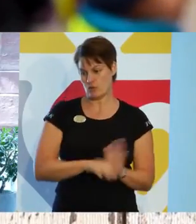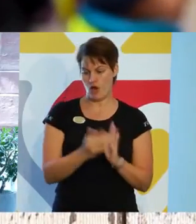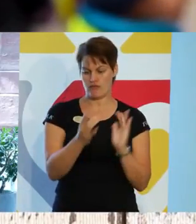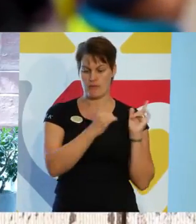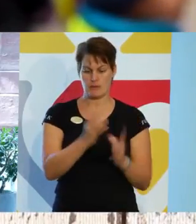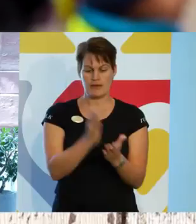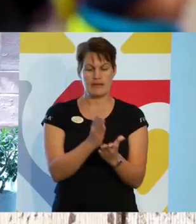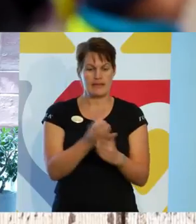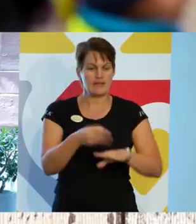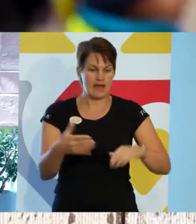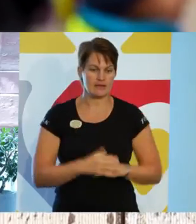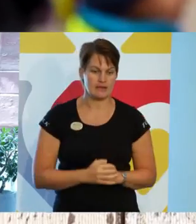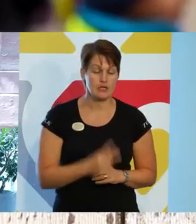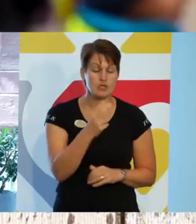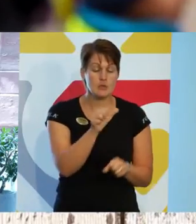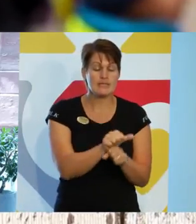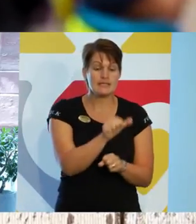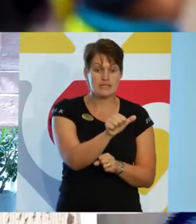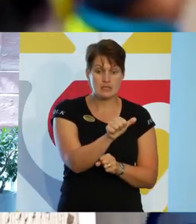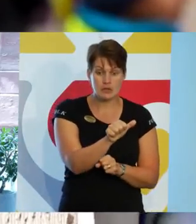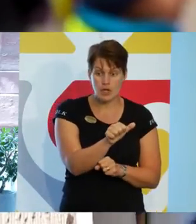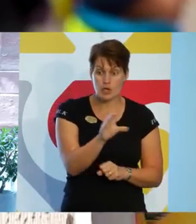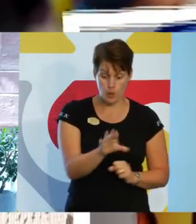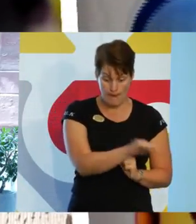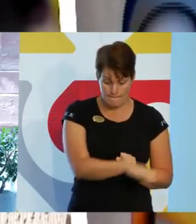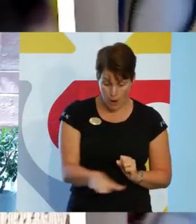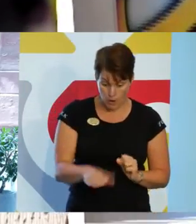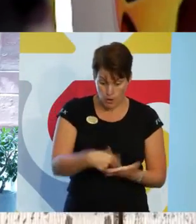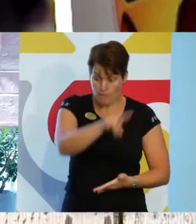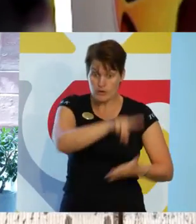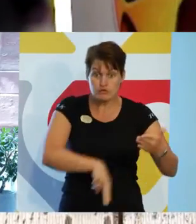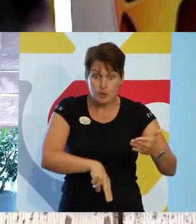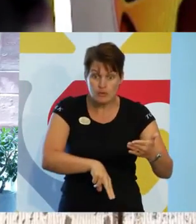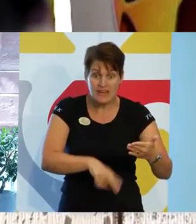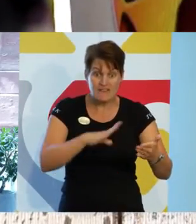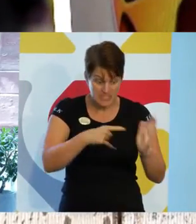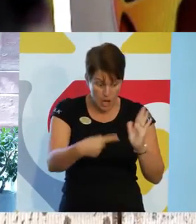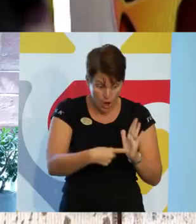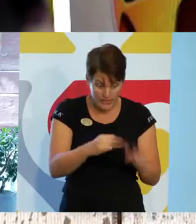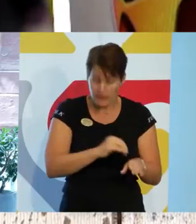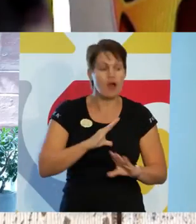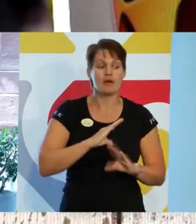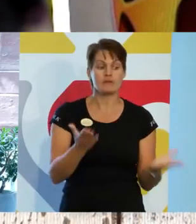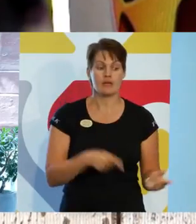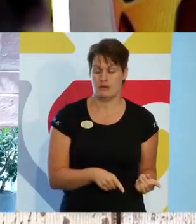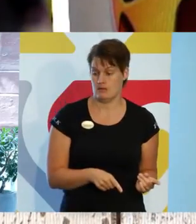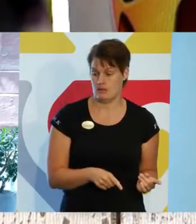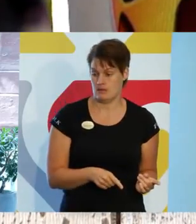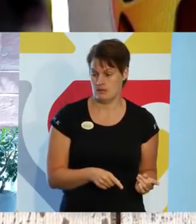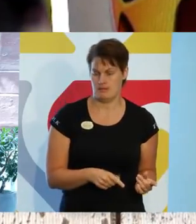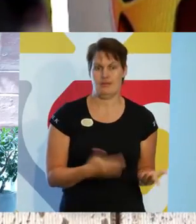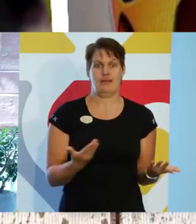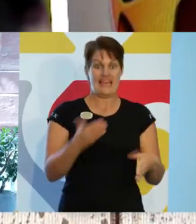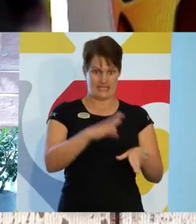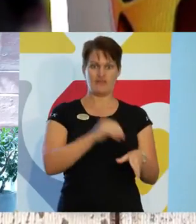2016 var en tid när inte ens barnkonventionen var lag i Sverige. Detta var ett